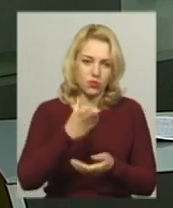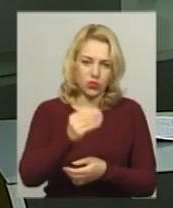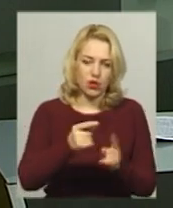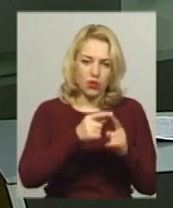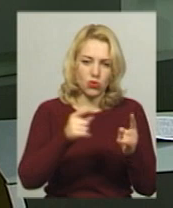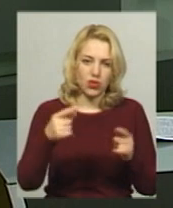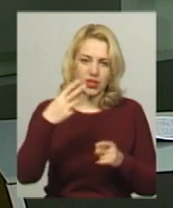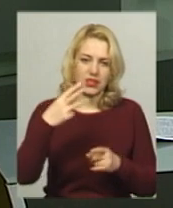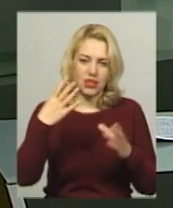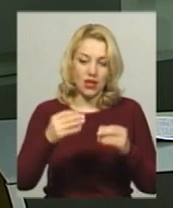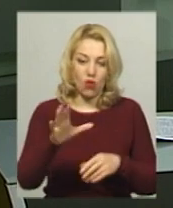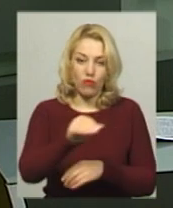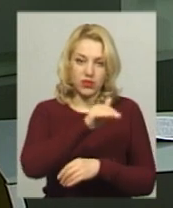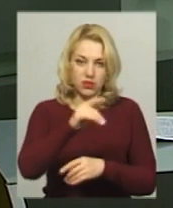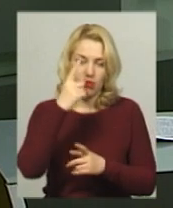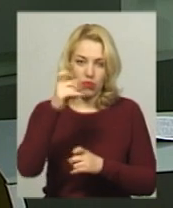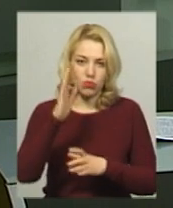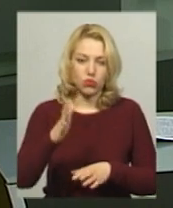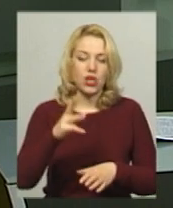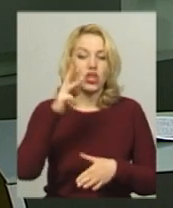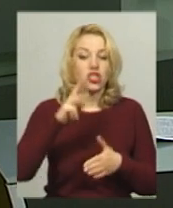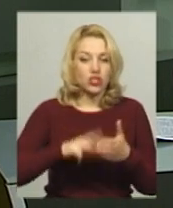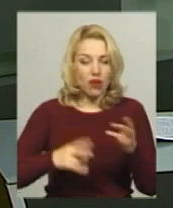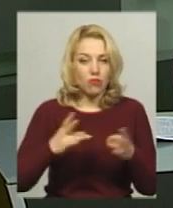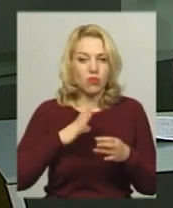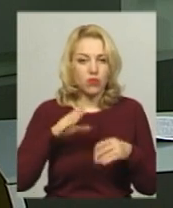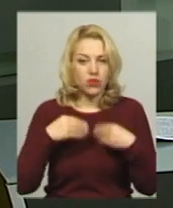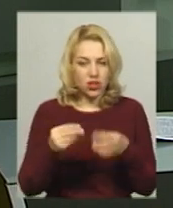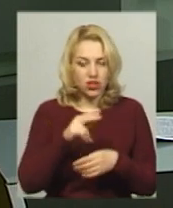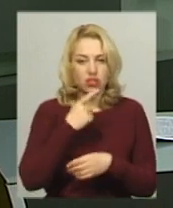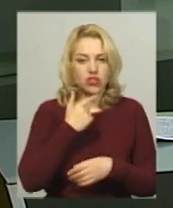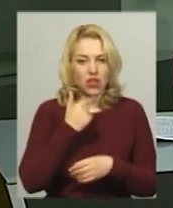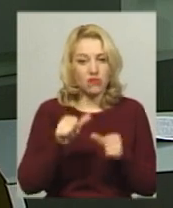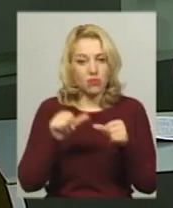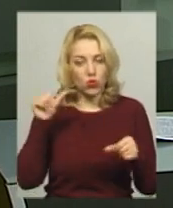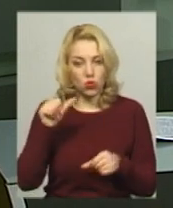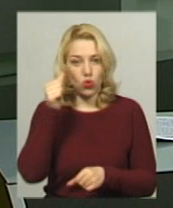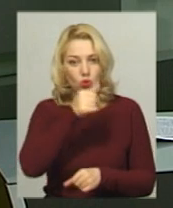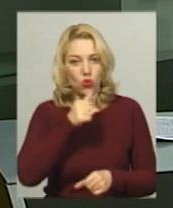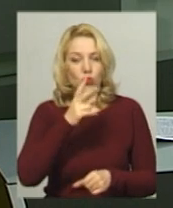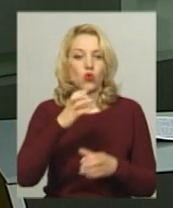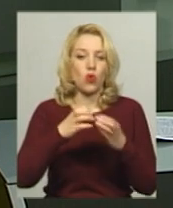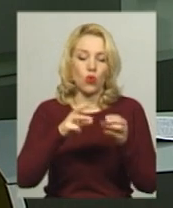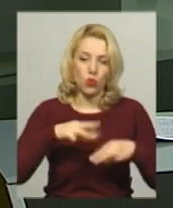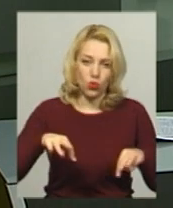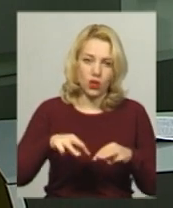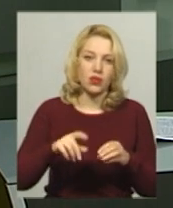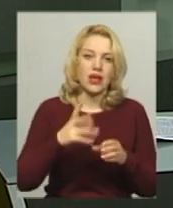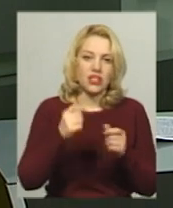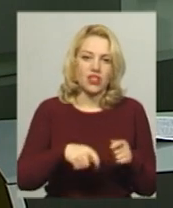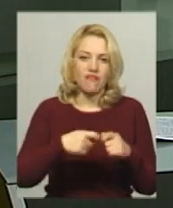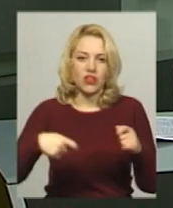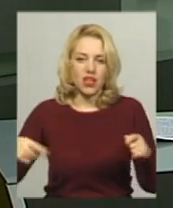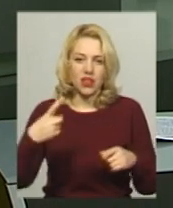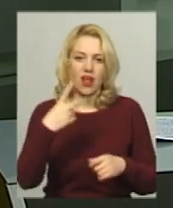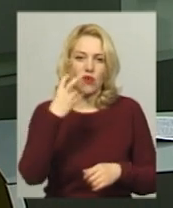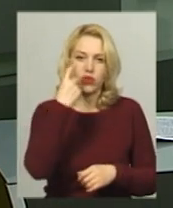попередження. Штрафи мали з'явити ще у червні минулого року, проте уряд відклав їх за провадження. Як нараховуватимуть пеню, в яких випадках її